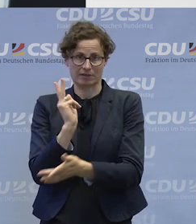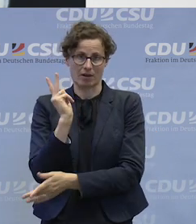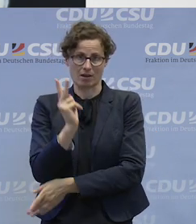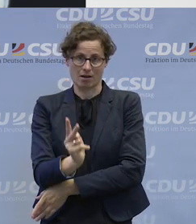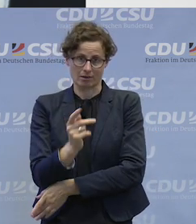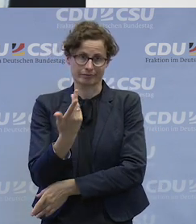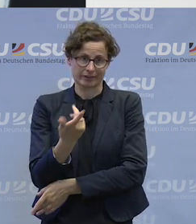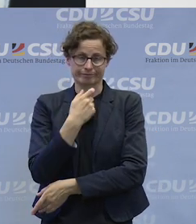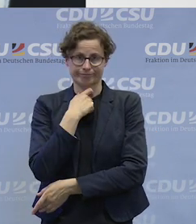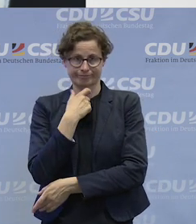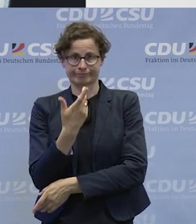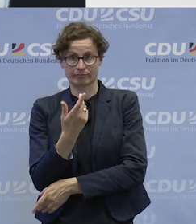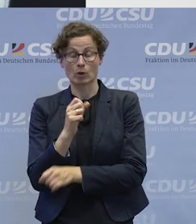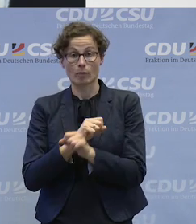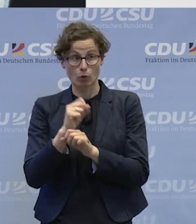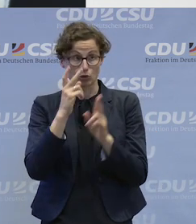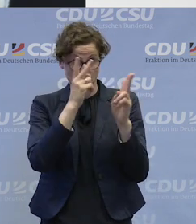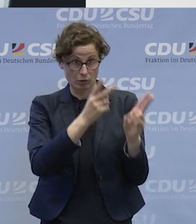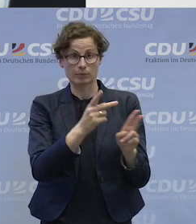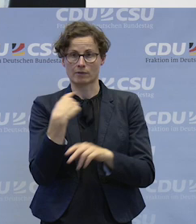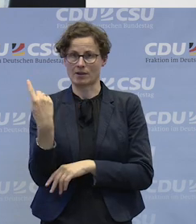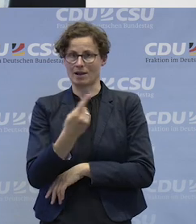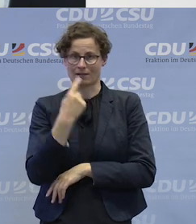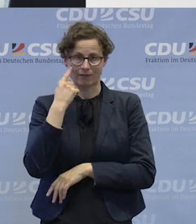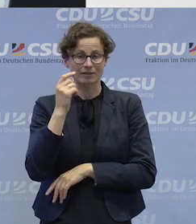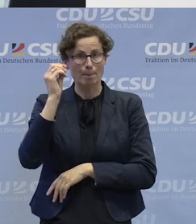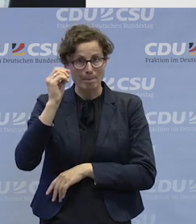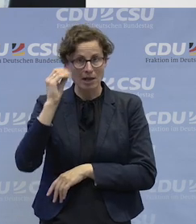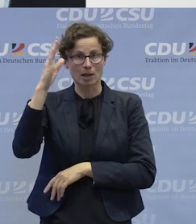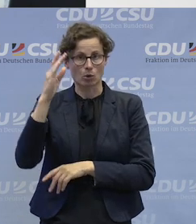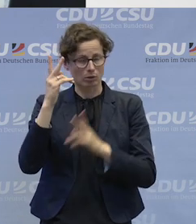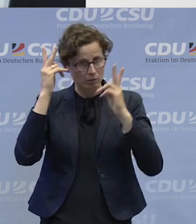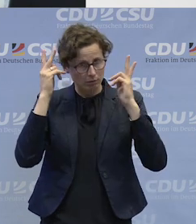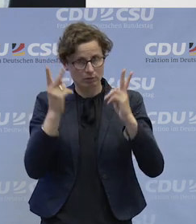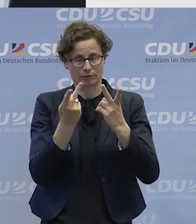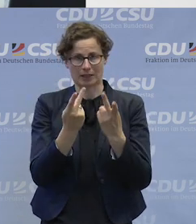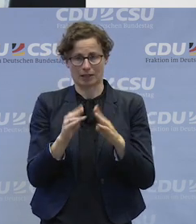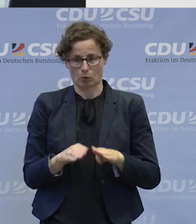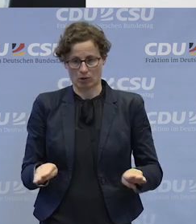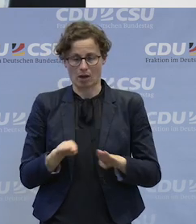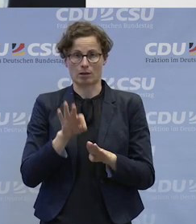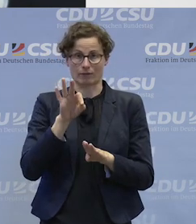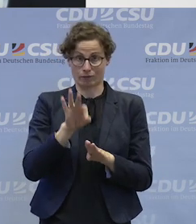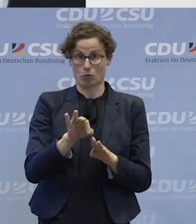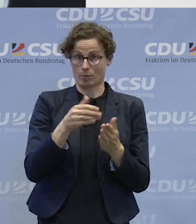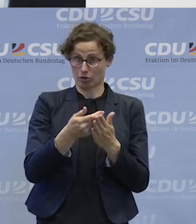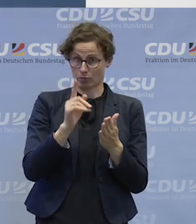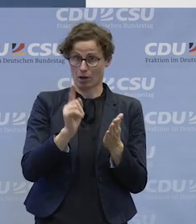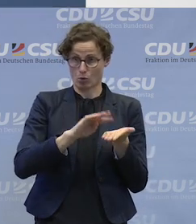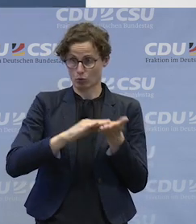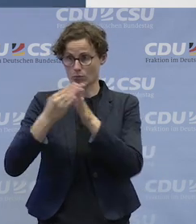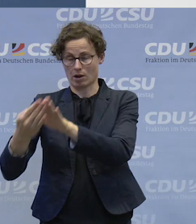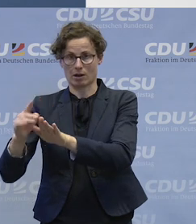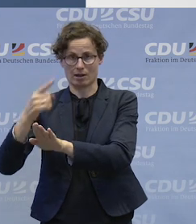Und das vor allen Dingen, wo alle eigentlich wissen, dass Bildung der Schlüssel ist, um Übergänge zu gestalten und um auch Qualität zu erzielen.